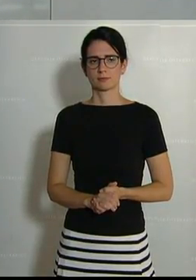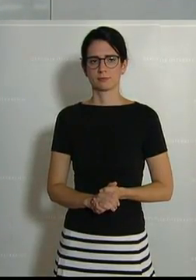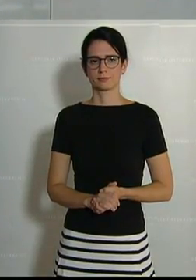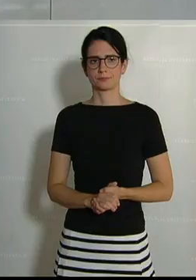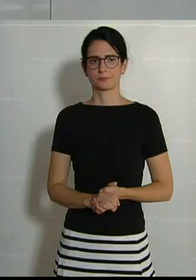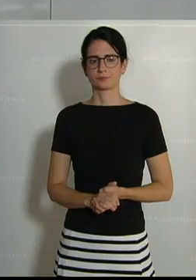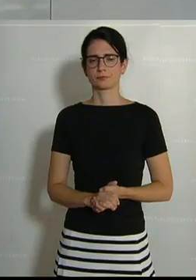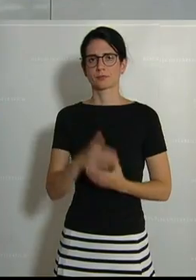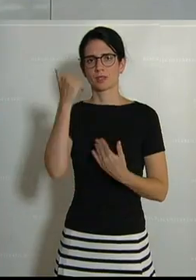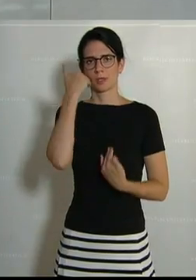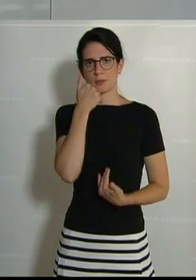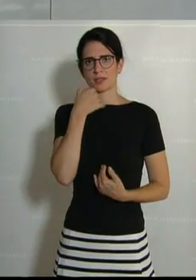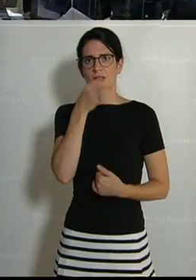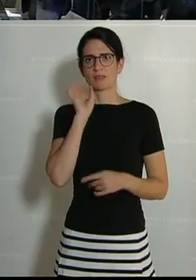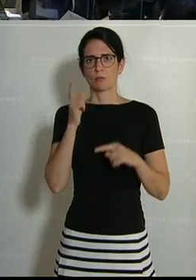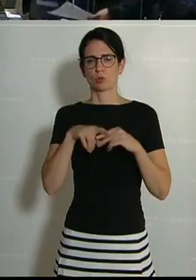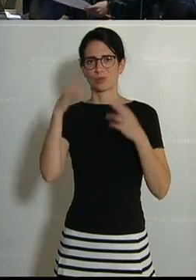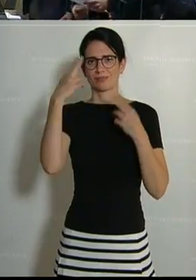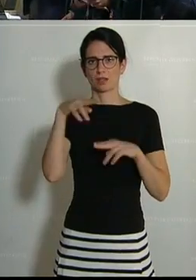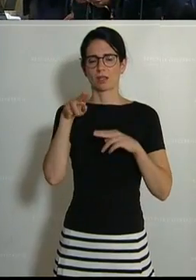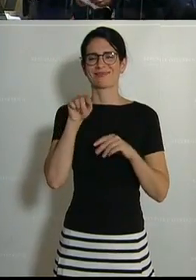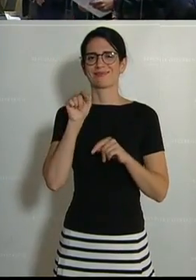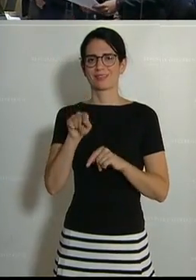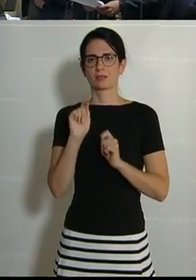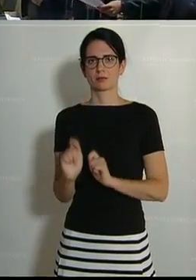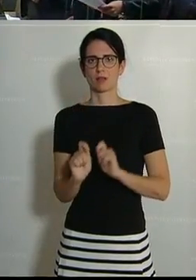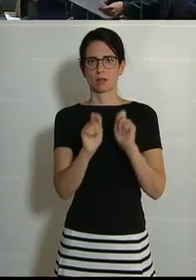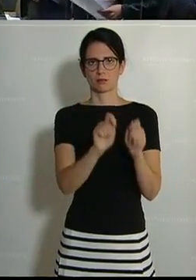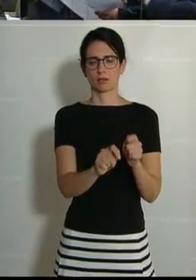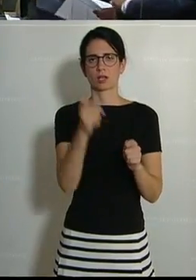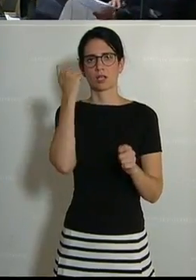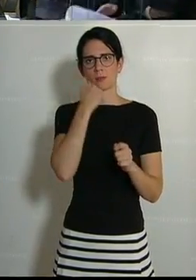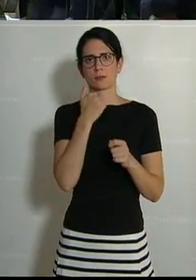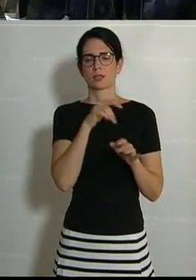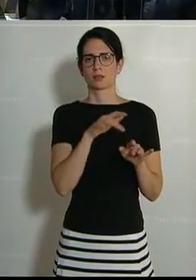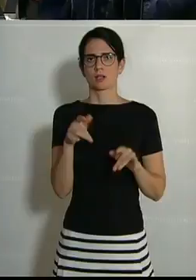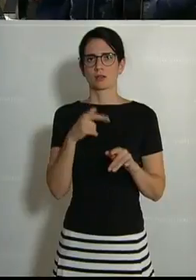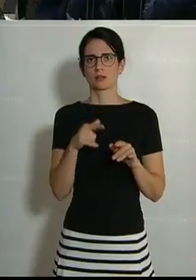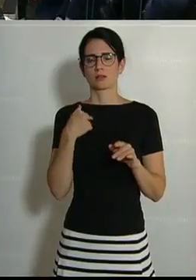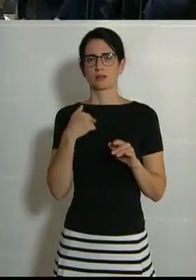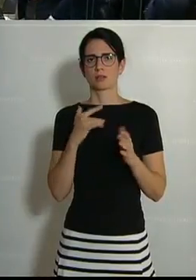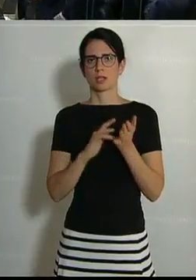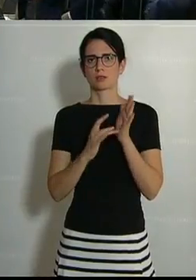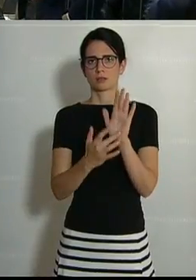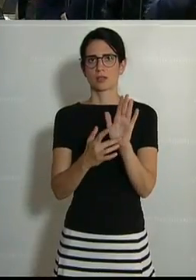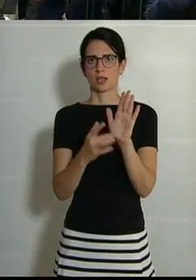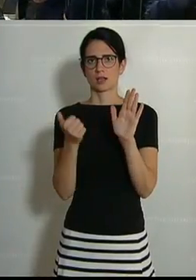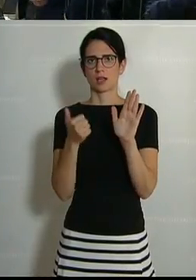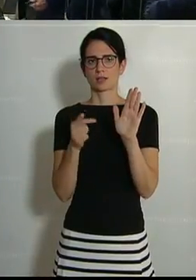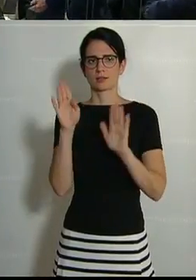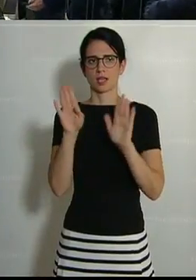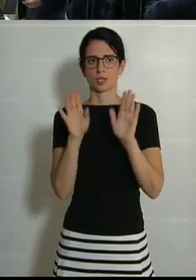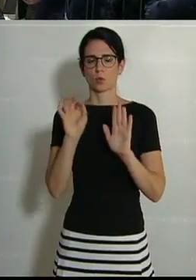Bitte, die Damen und Herren, die den zur Kenntnis nehmen, um ein dementsprechendes Zeichen. Das ist einstimmig angenommen.